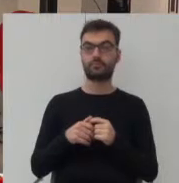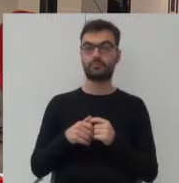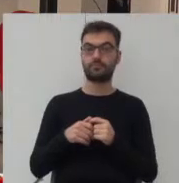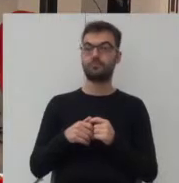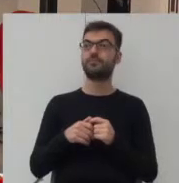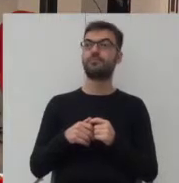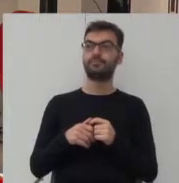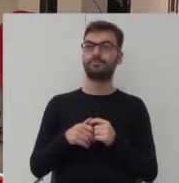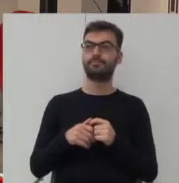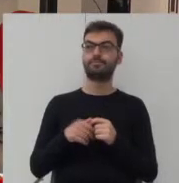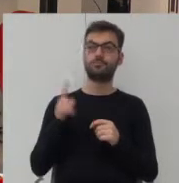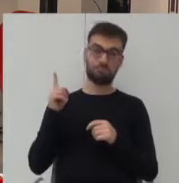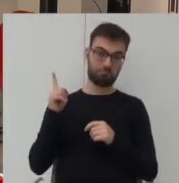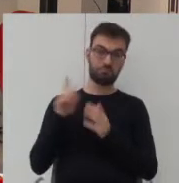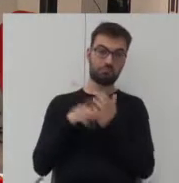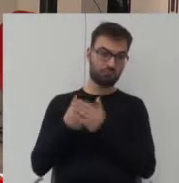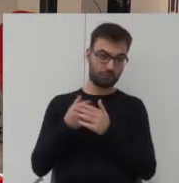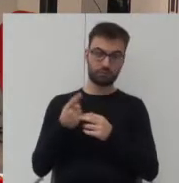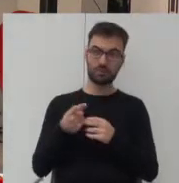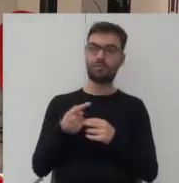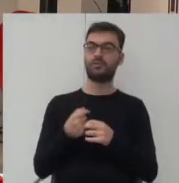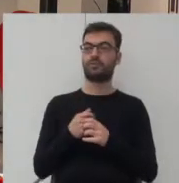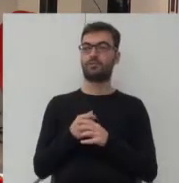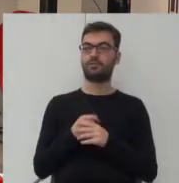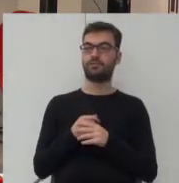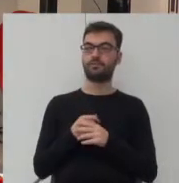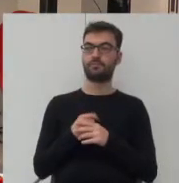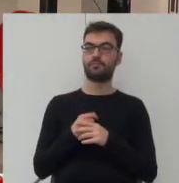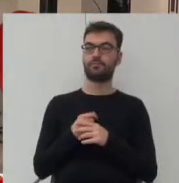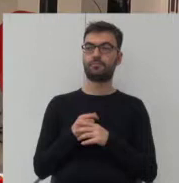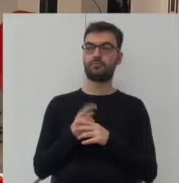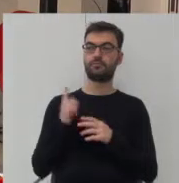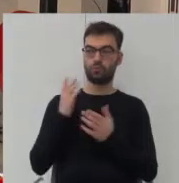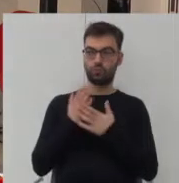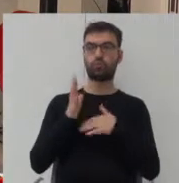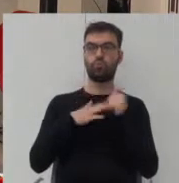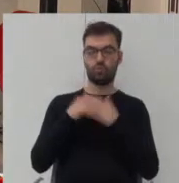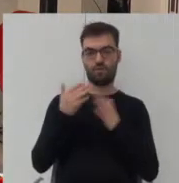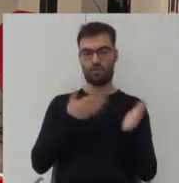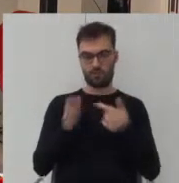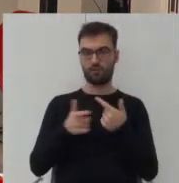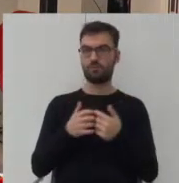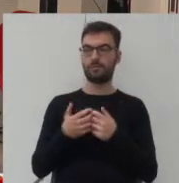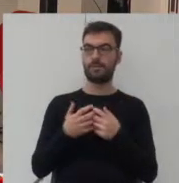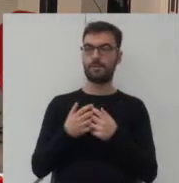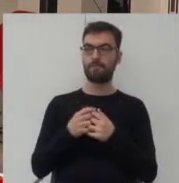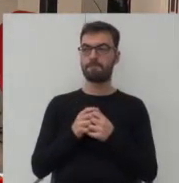Tutaj są przykłady realizacji tych projektów, to wszystko jest już wybudowane w tym momencie. To